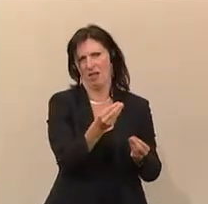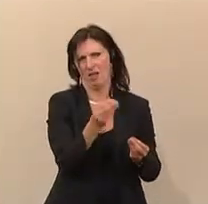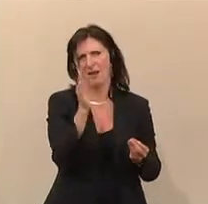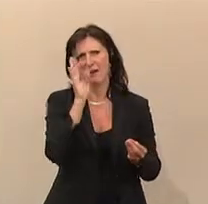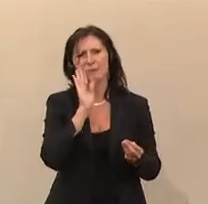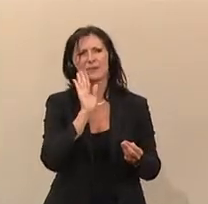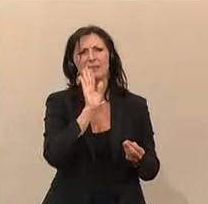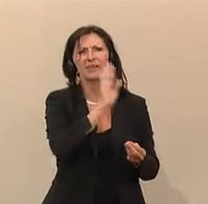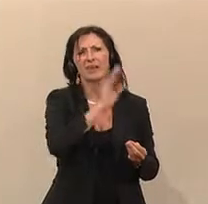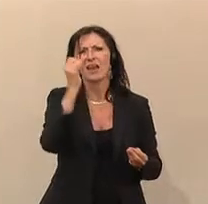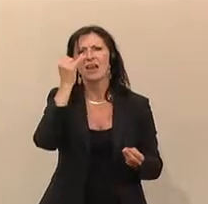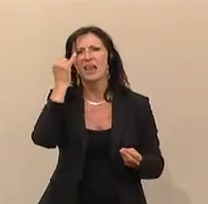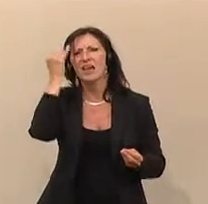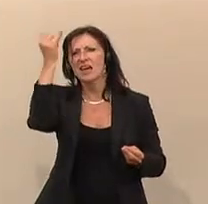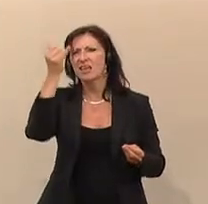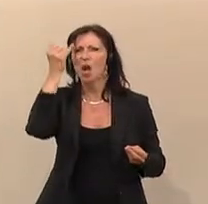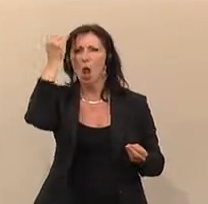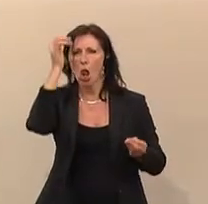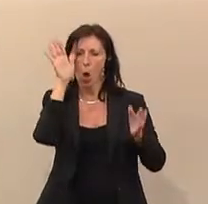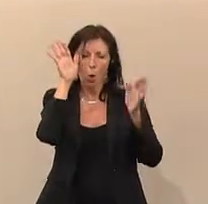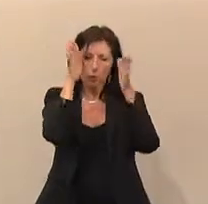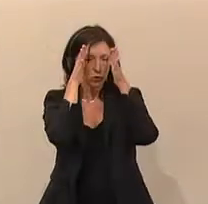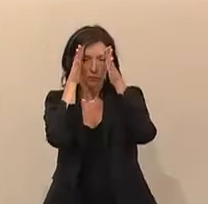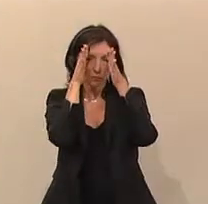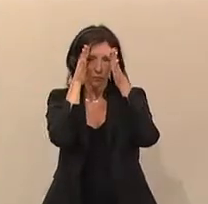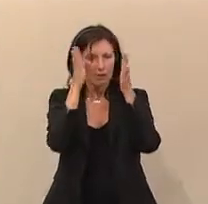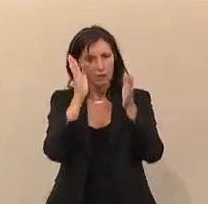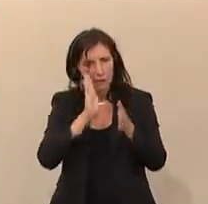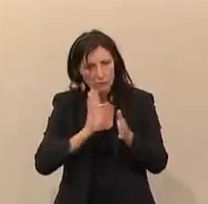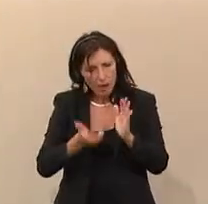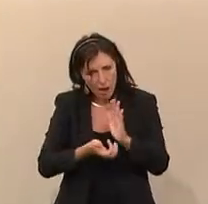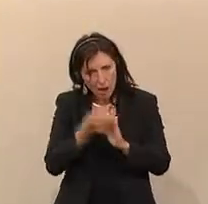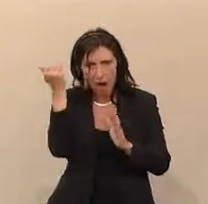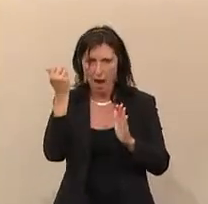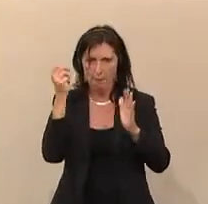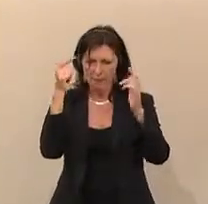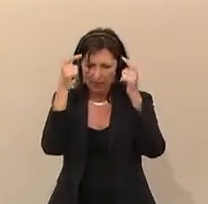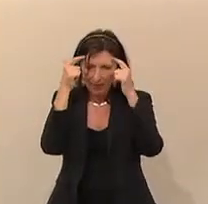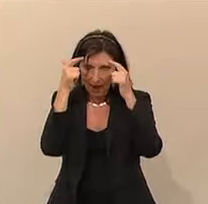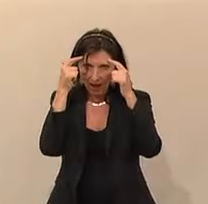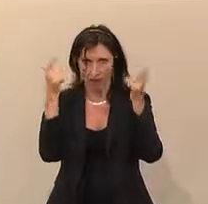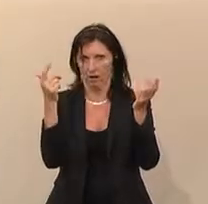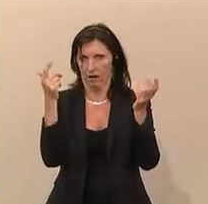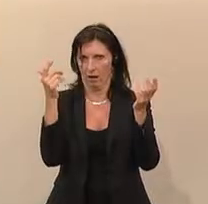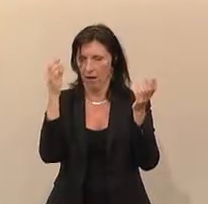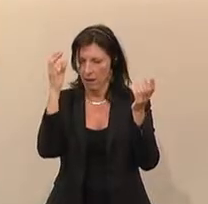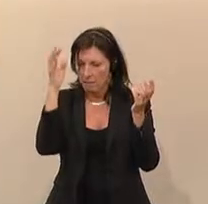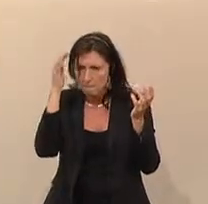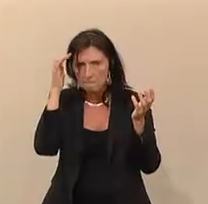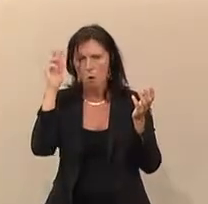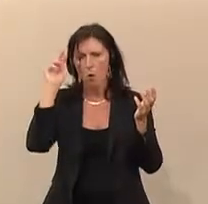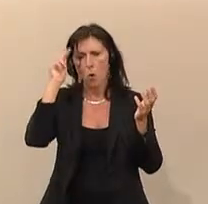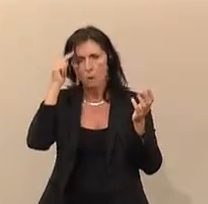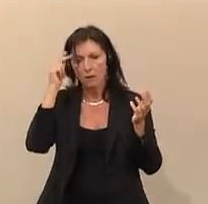ideologischen Schauklappen bitte ab. Behalten wir den Kopf zwischen den Ohren und schalten wir den Hausverstand ein. Wir tun das